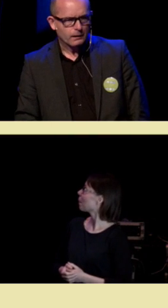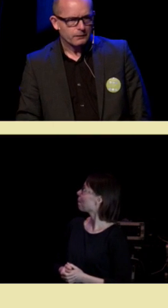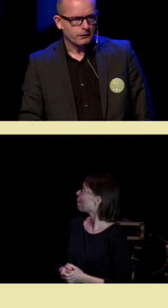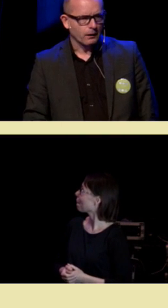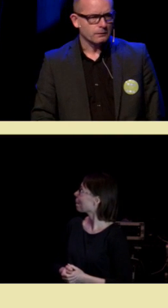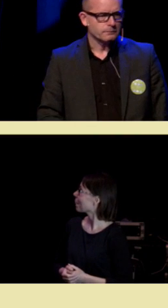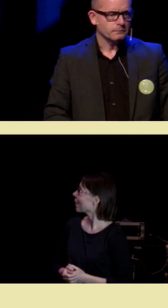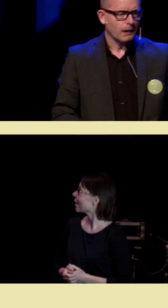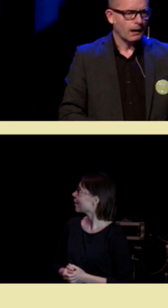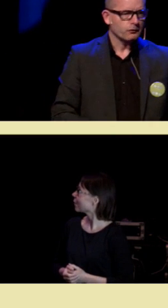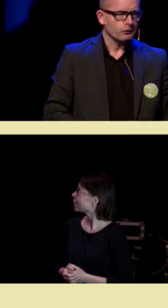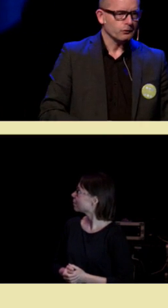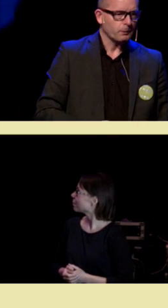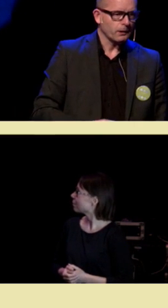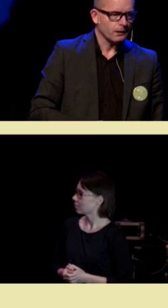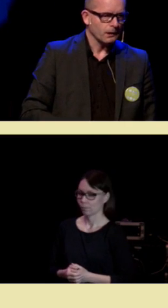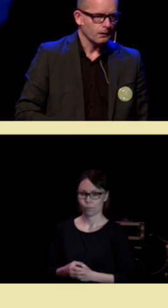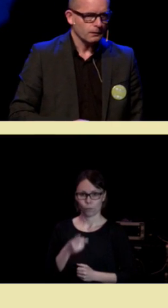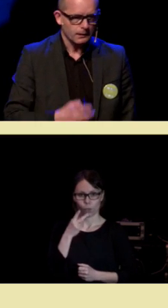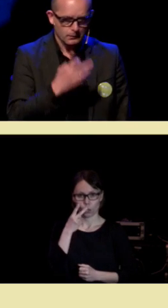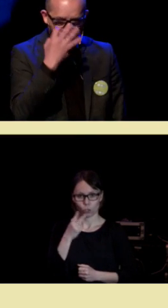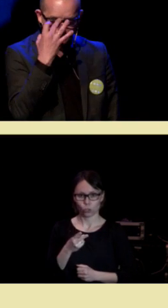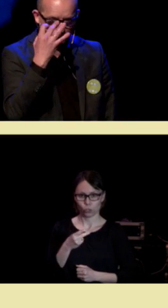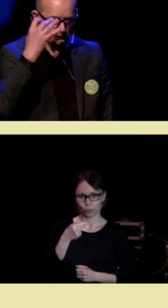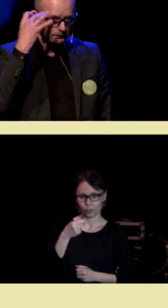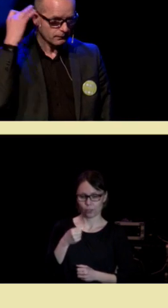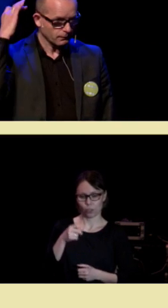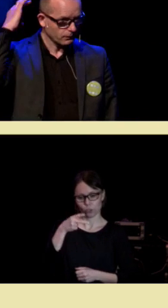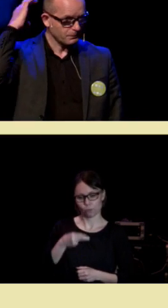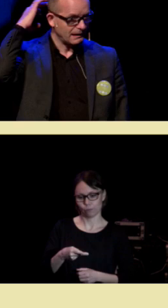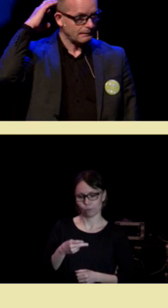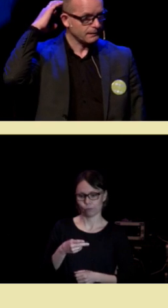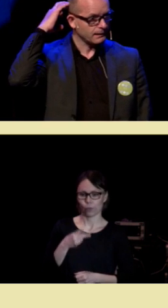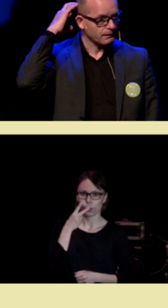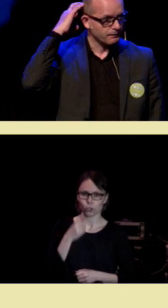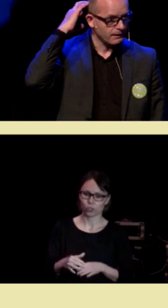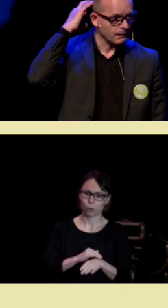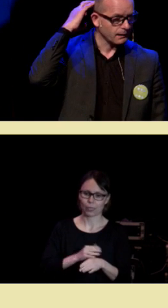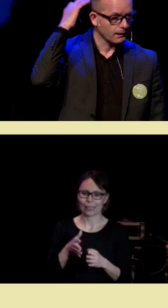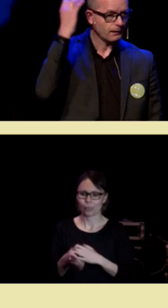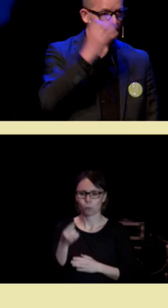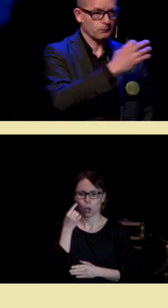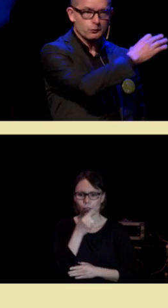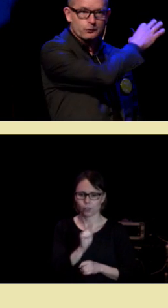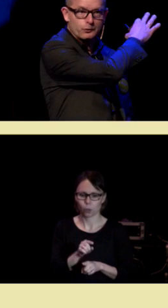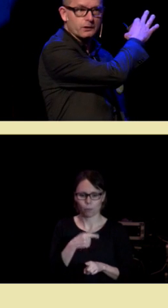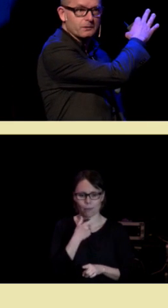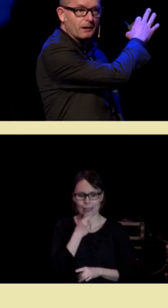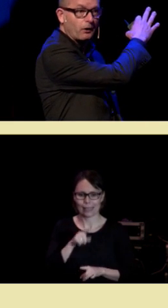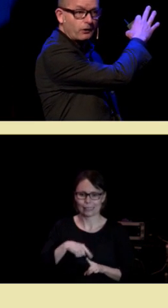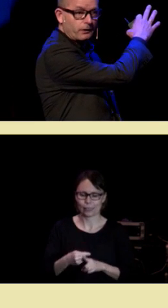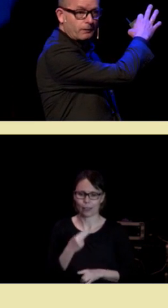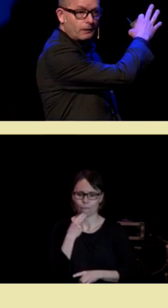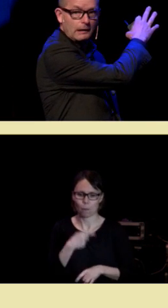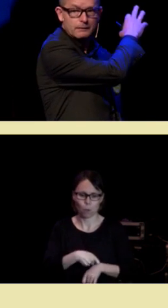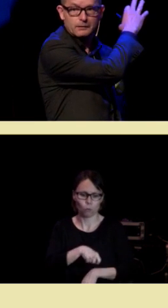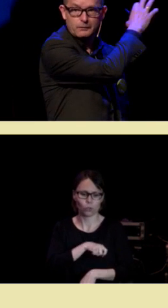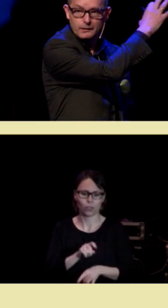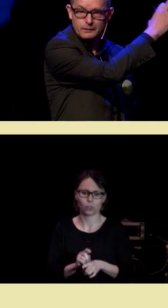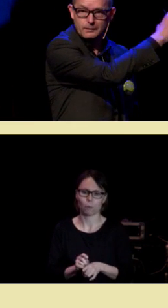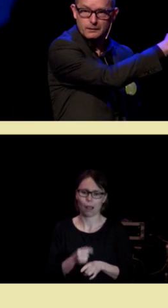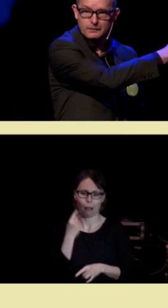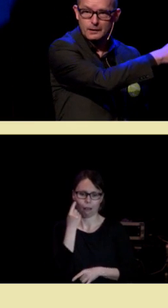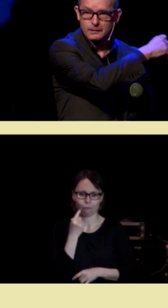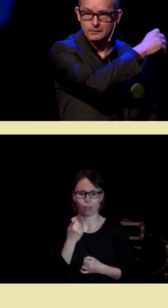Da er det synsparken min, gjennom øynene, som gjenkjenner hvilke muskler som er aktive i hennes